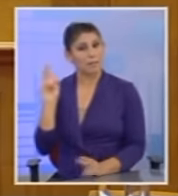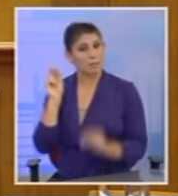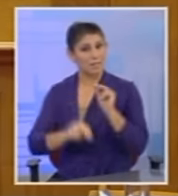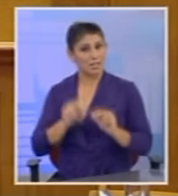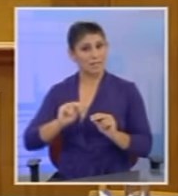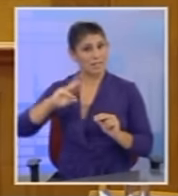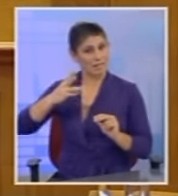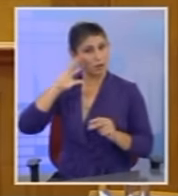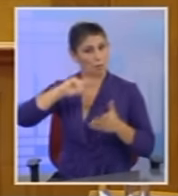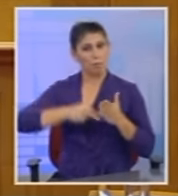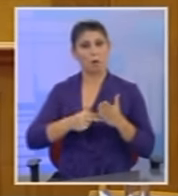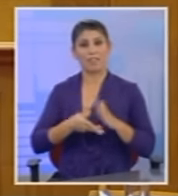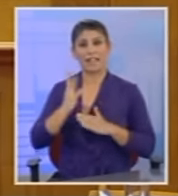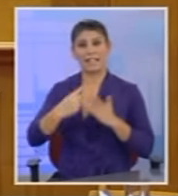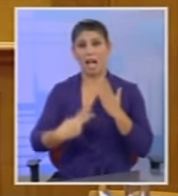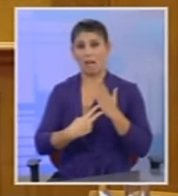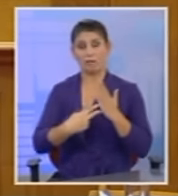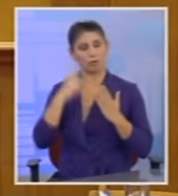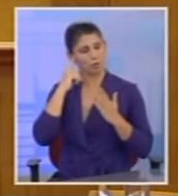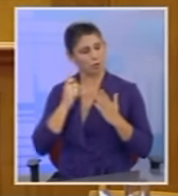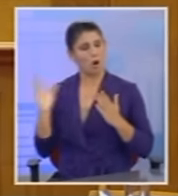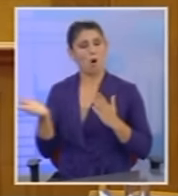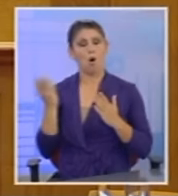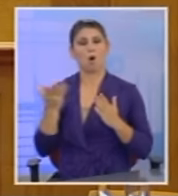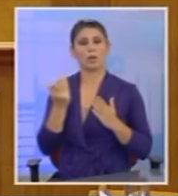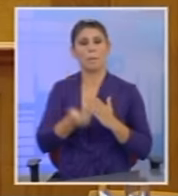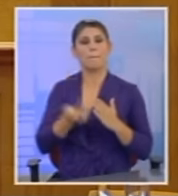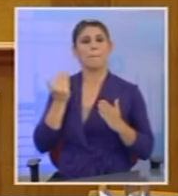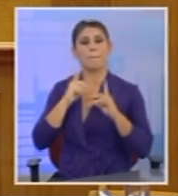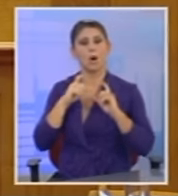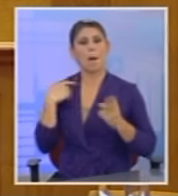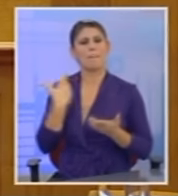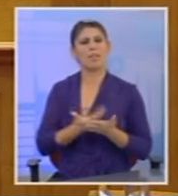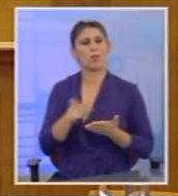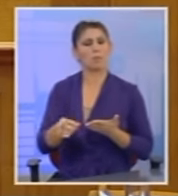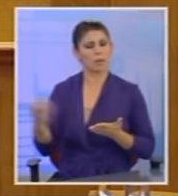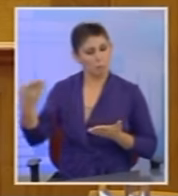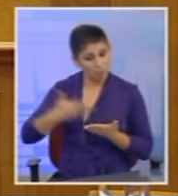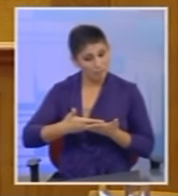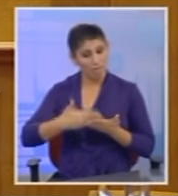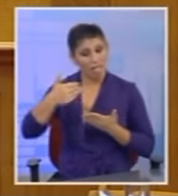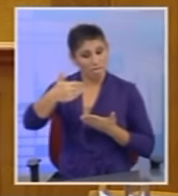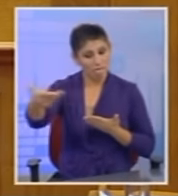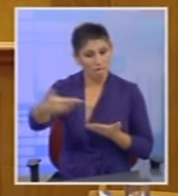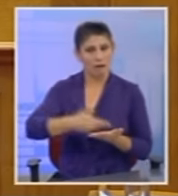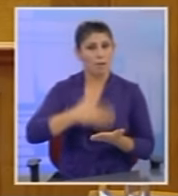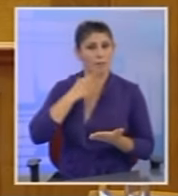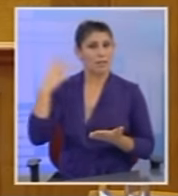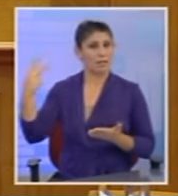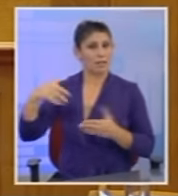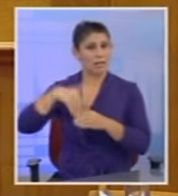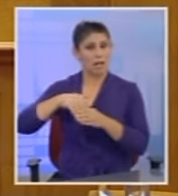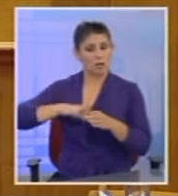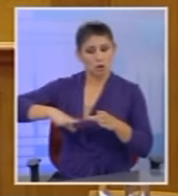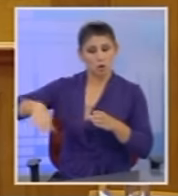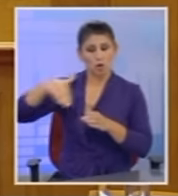μνημόνιο στις 14 Αυγούστου οι γνώσεις σας για όλα τα προαπαιτούμενα τα οποία ήρθαν, έρχονται και θα έρθουν. Και επειδή έχετε και τα δικά σας σωσοκοματικά